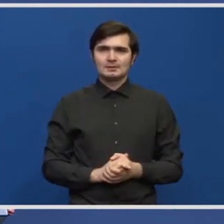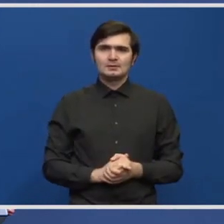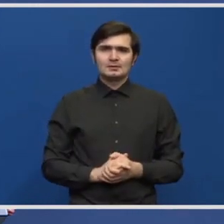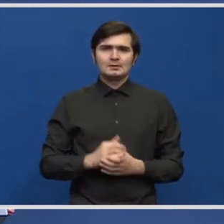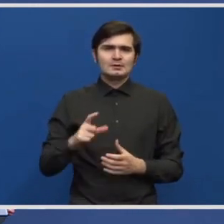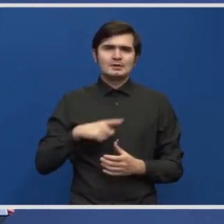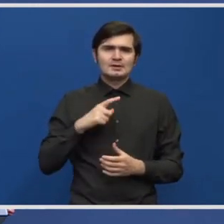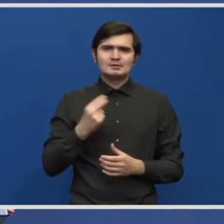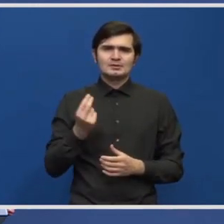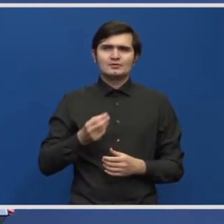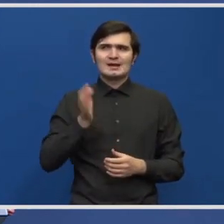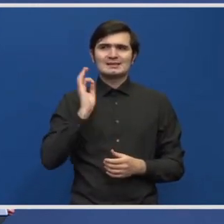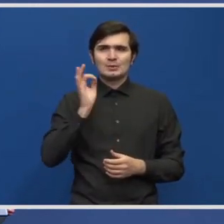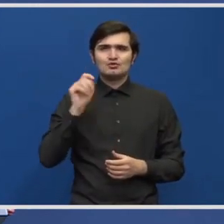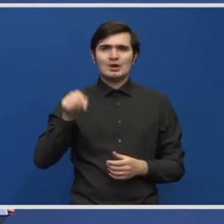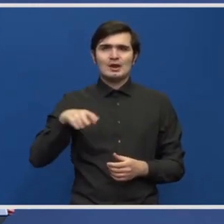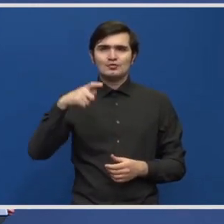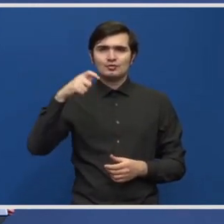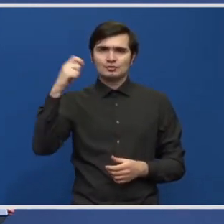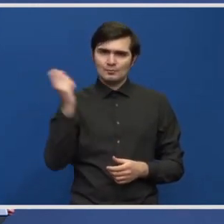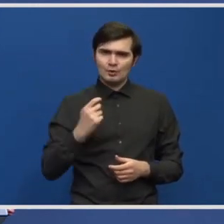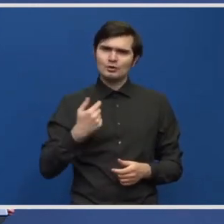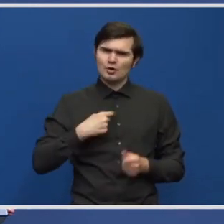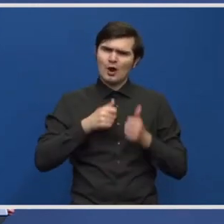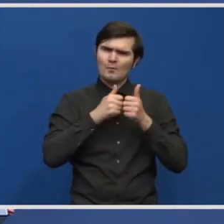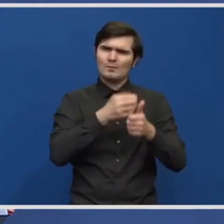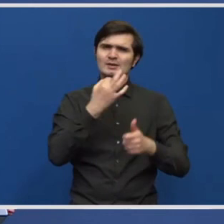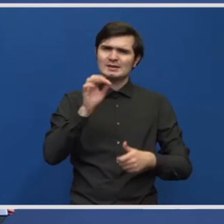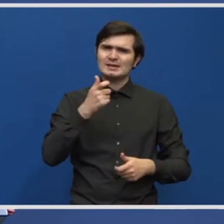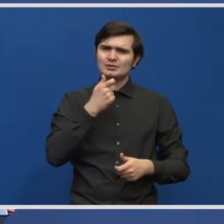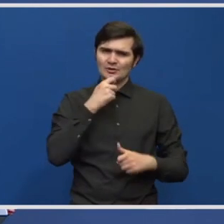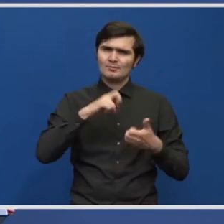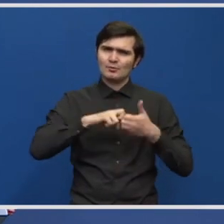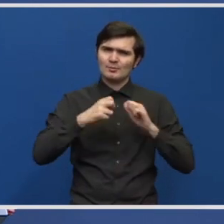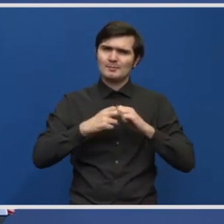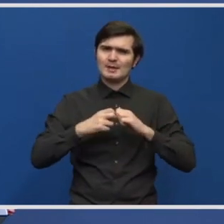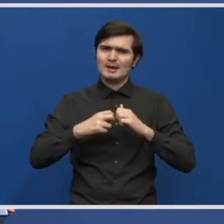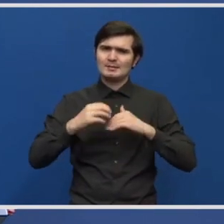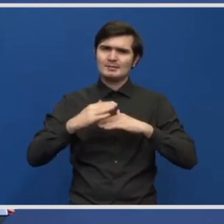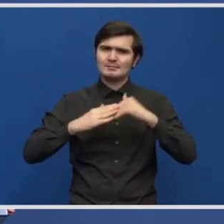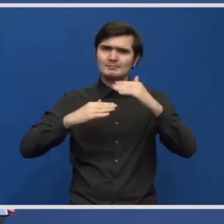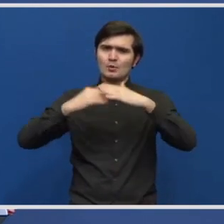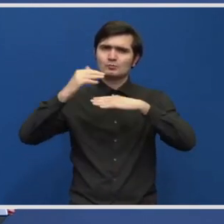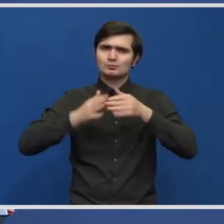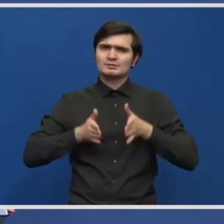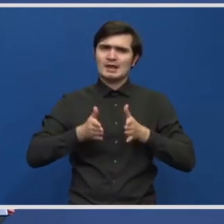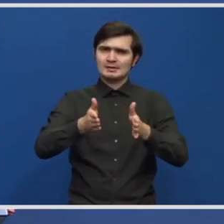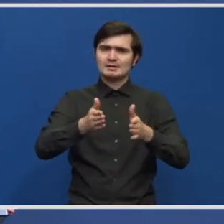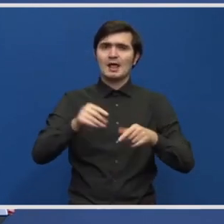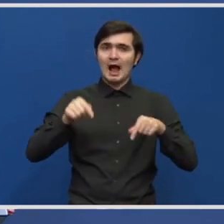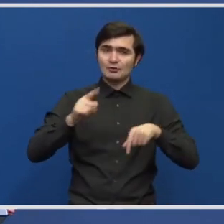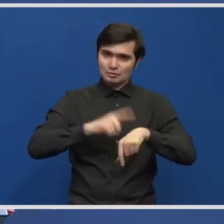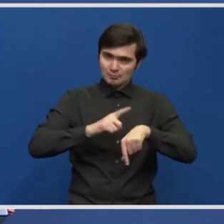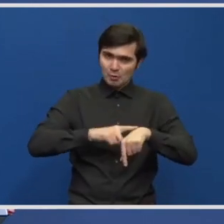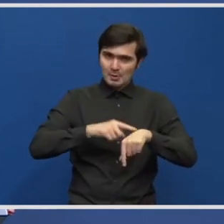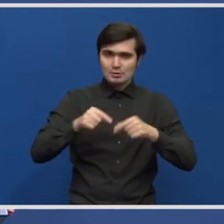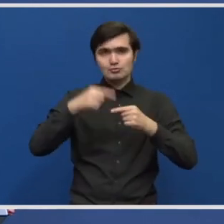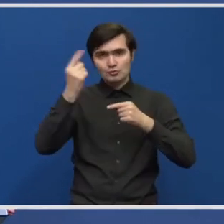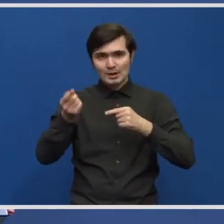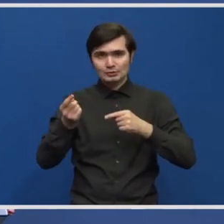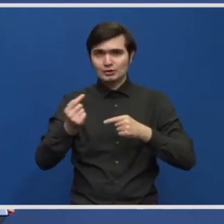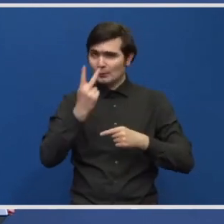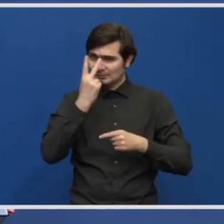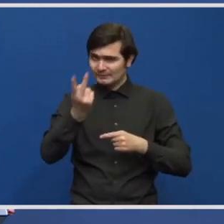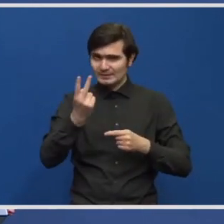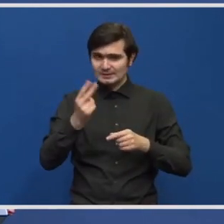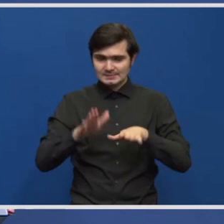special la acest proiect, și vă spun ca om care urmăresc de 10 ani infrastructura, este că acest moment va fi urmat imediat de